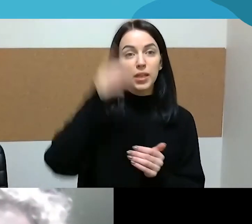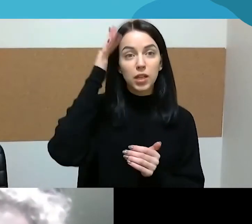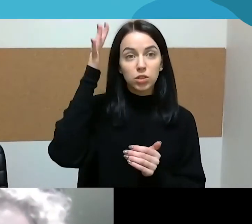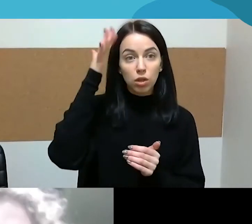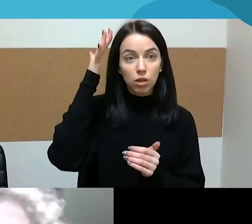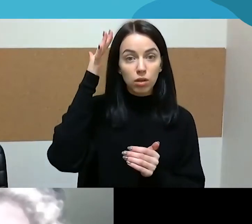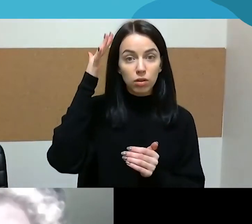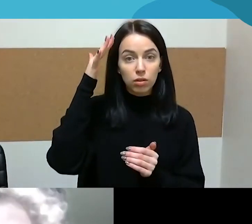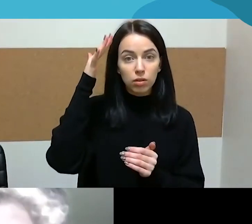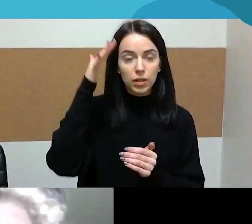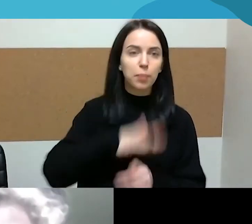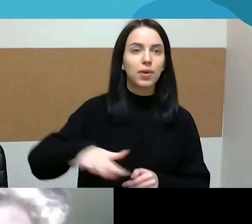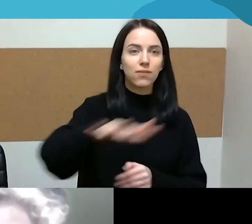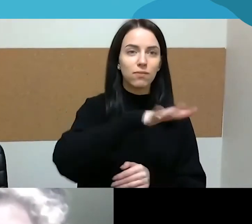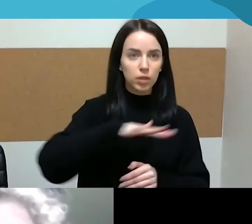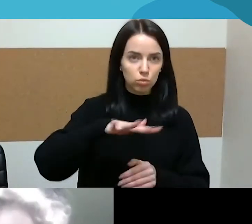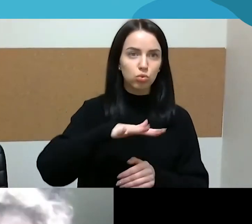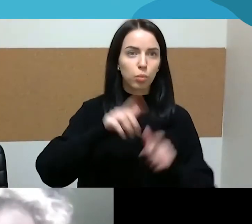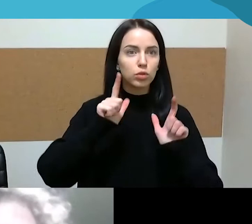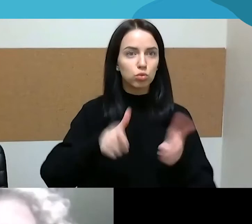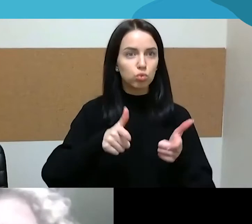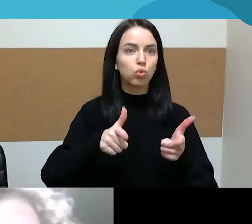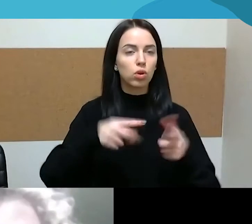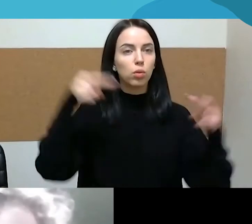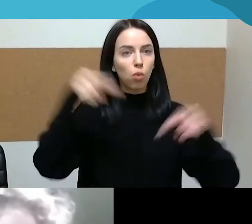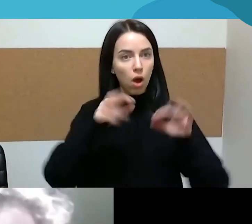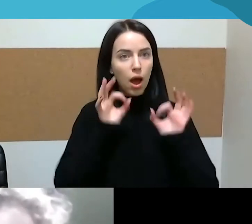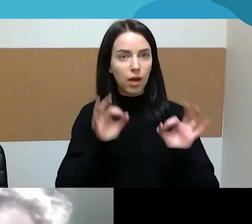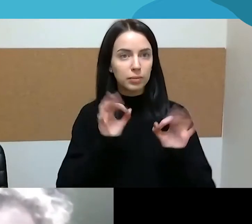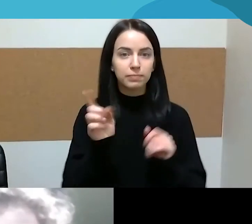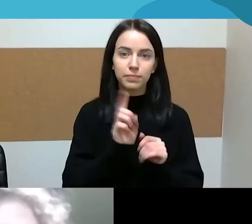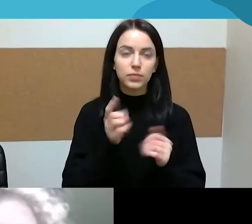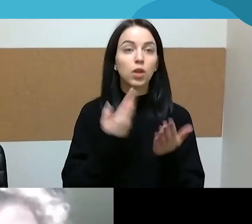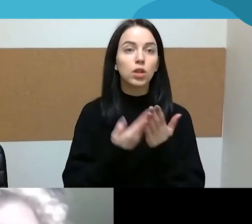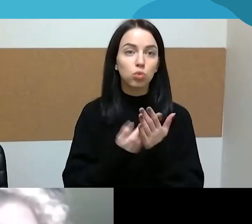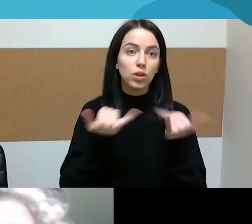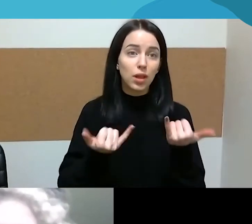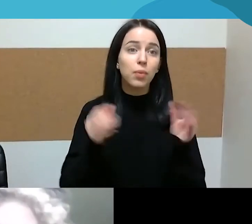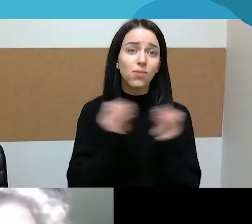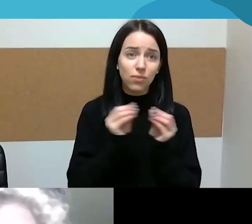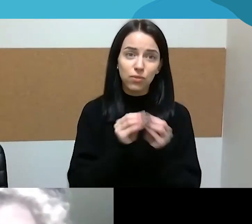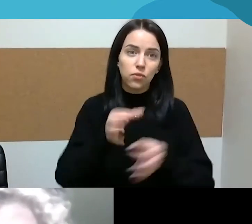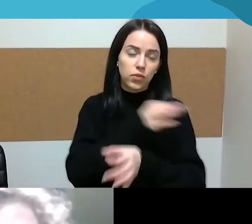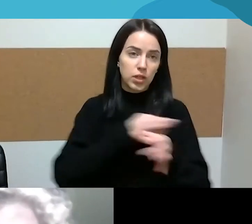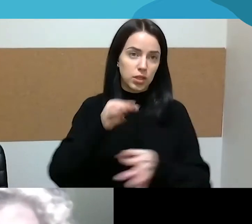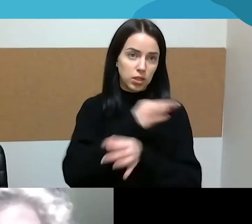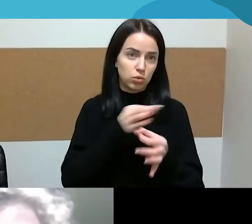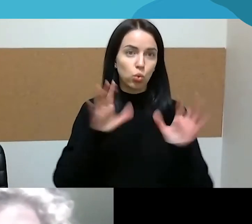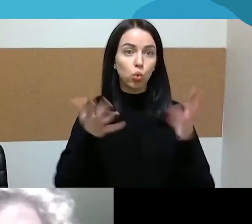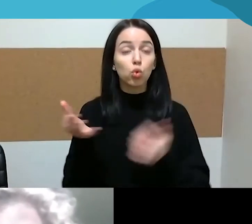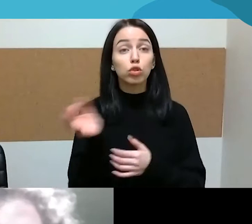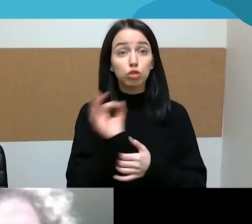visuotinai priimtina norma. Nes, matote, mes vis dar diskutuojame tais klausimais. Jeigu tai būtų normalu, tai mes iš tiesiog neturėtume